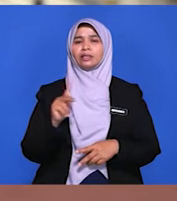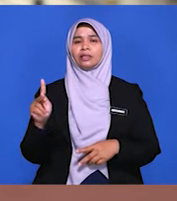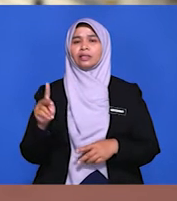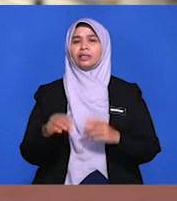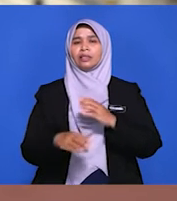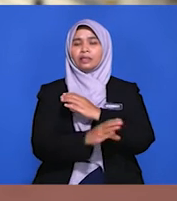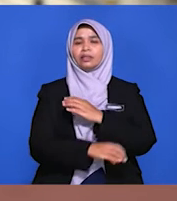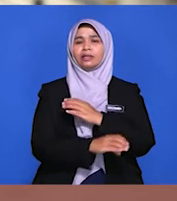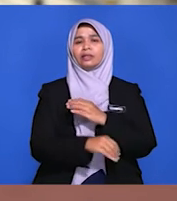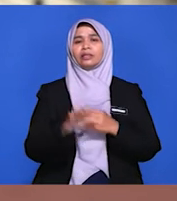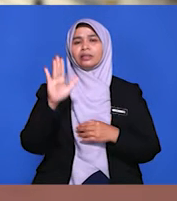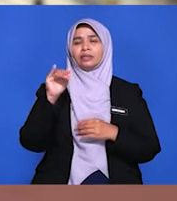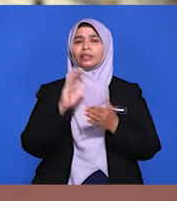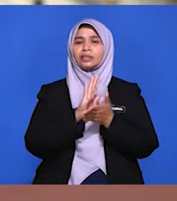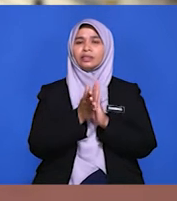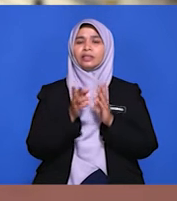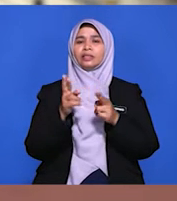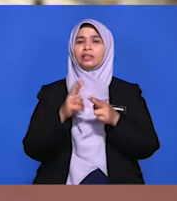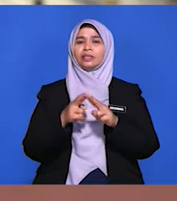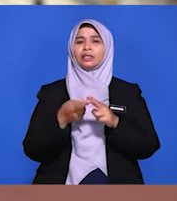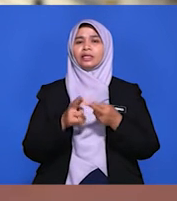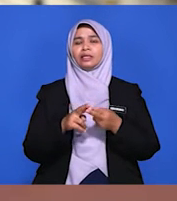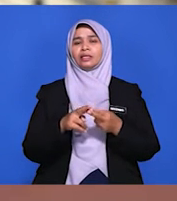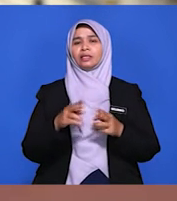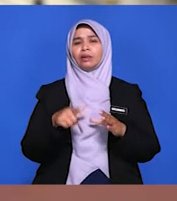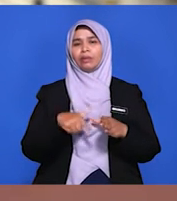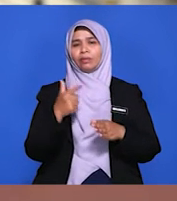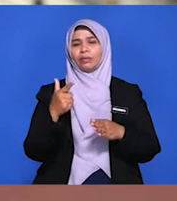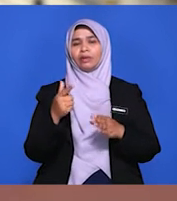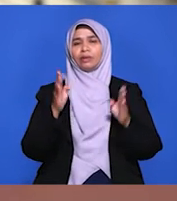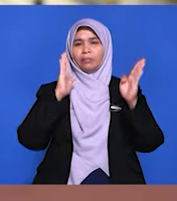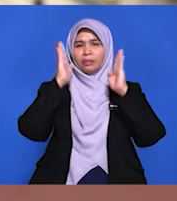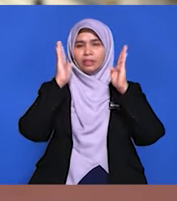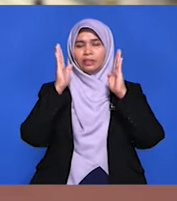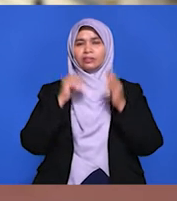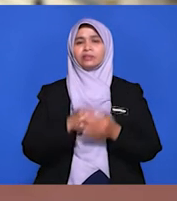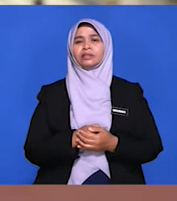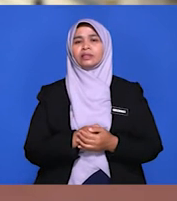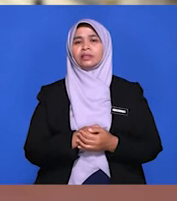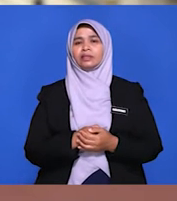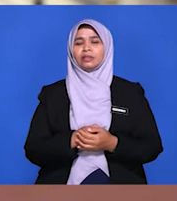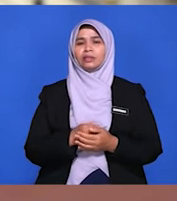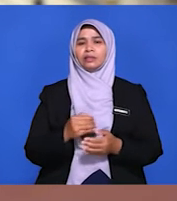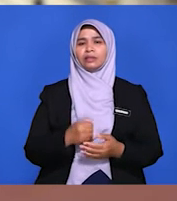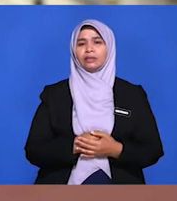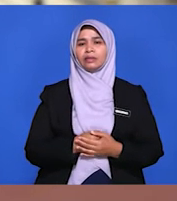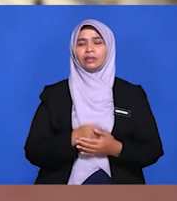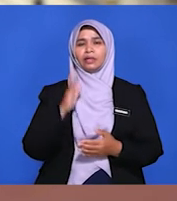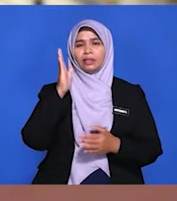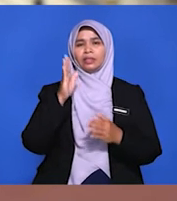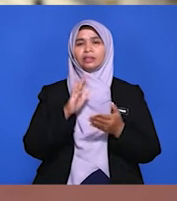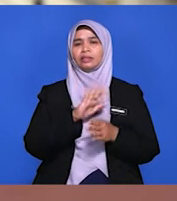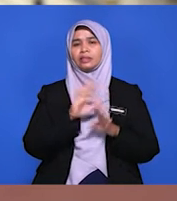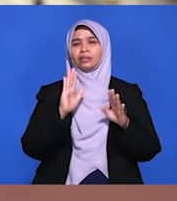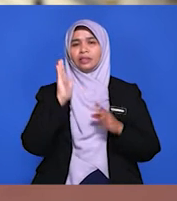Negara yang menjadi rakan diplomatik Malaysia akan memelihara hubungan dan mengelakkan berkonfrontasi atau